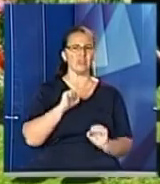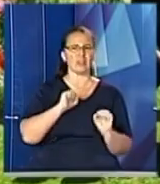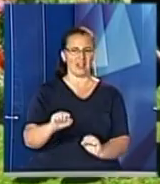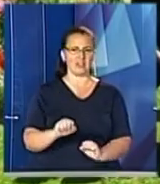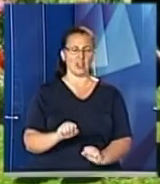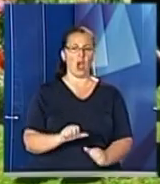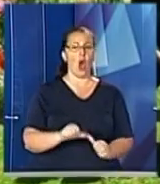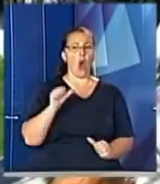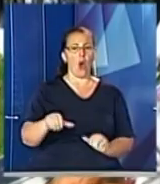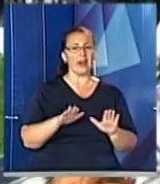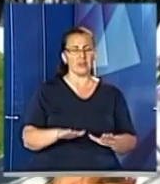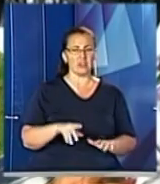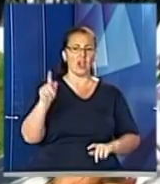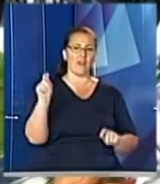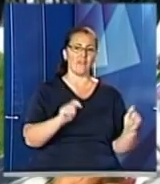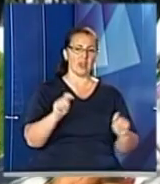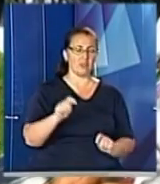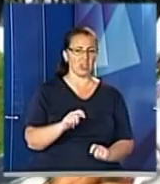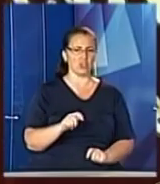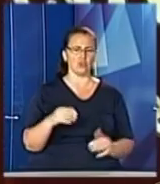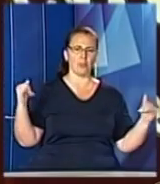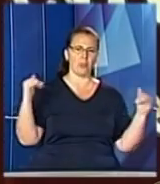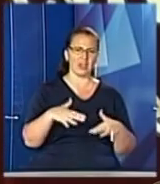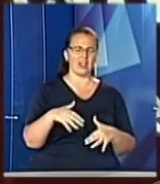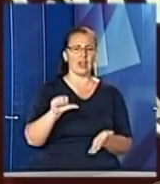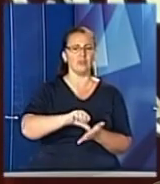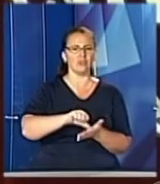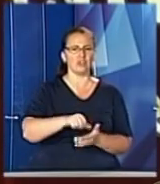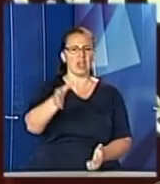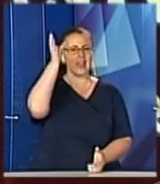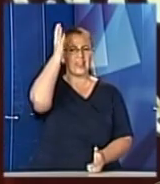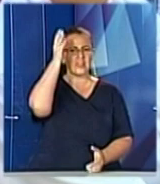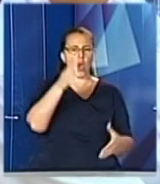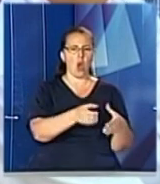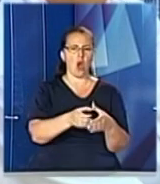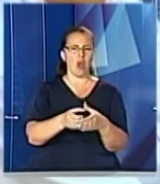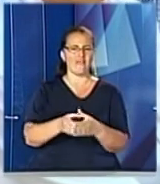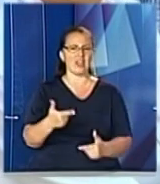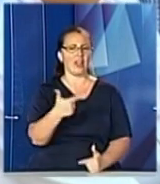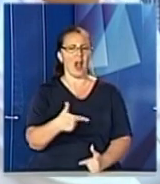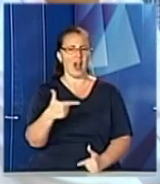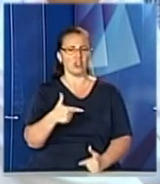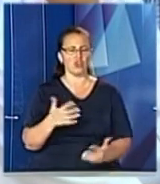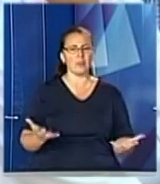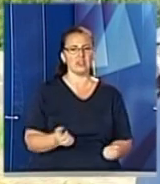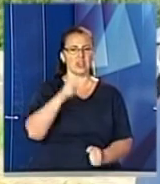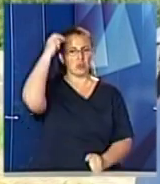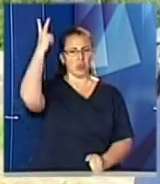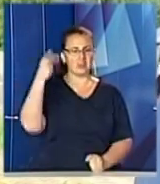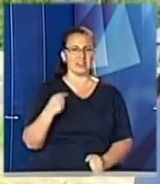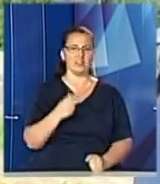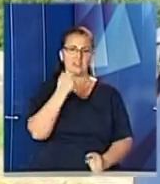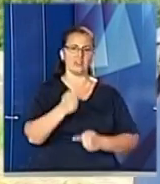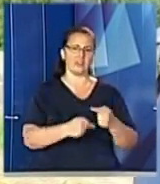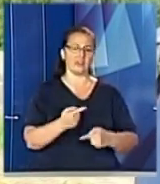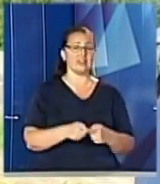місцевих та гостей фестивалю, сюди з усієї Львівщини з'їхалися представники наукових кіл Галичини, які підтримують козацькі традиції. Це село